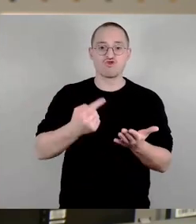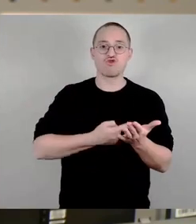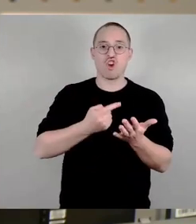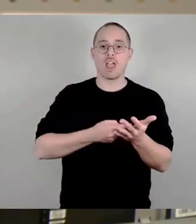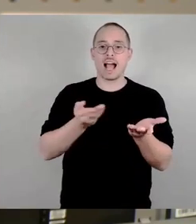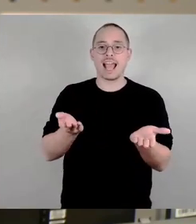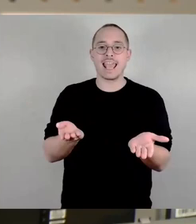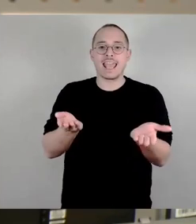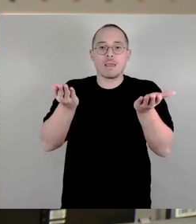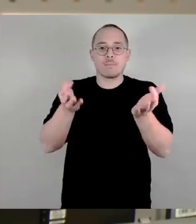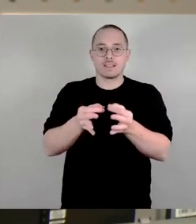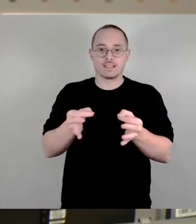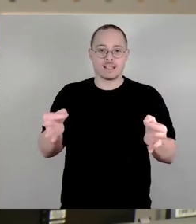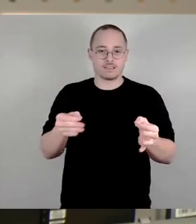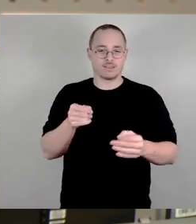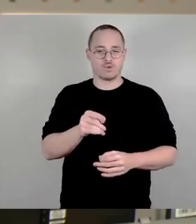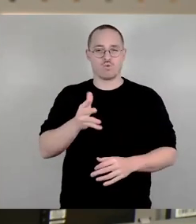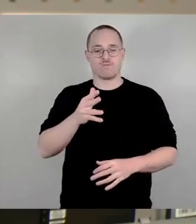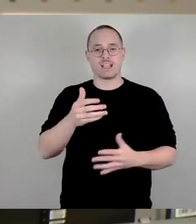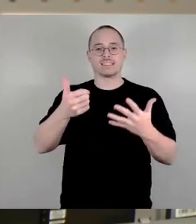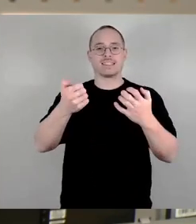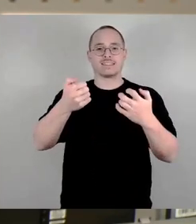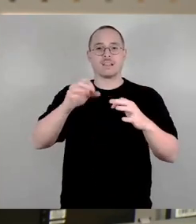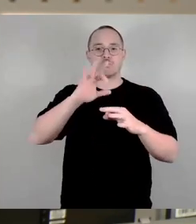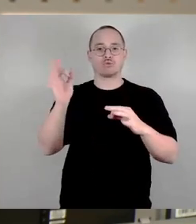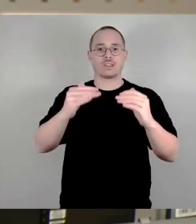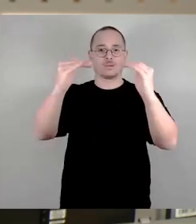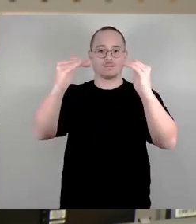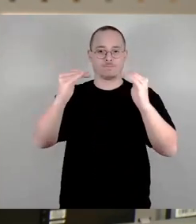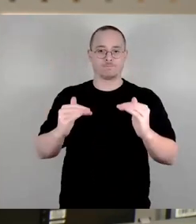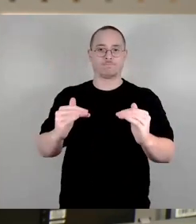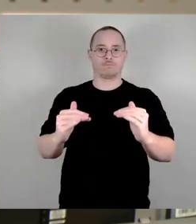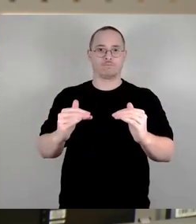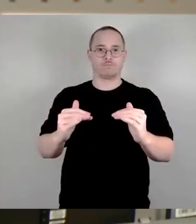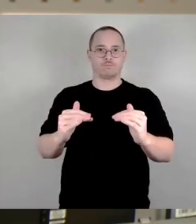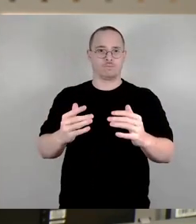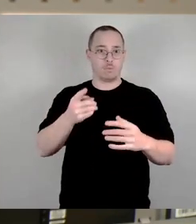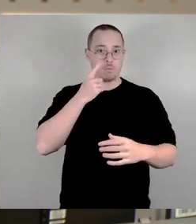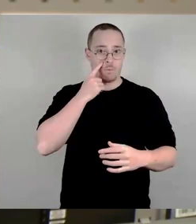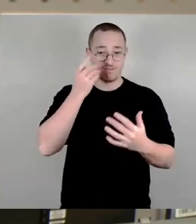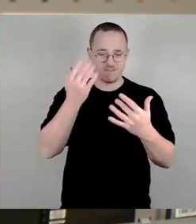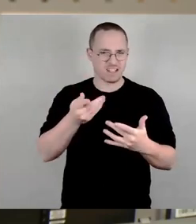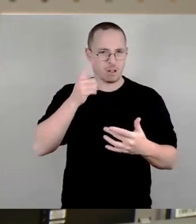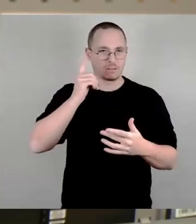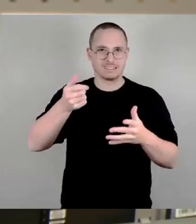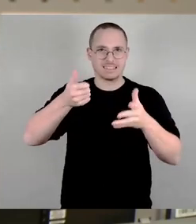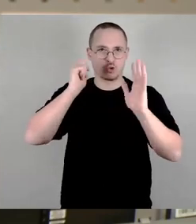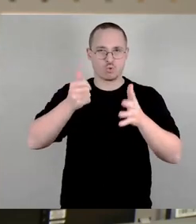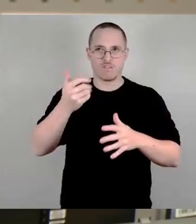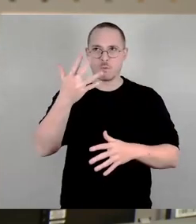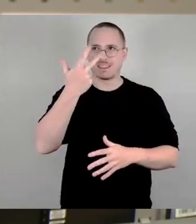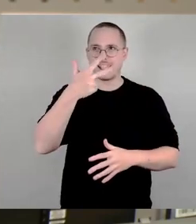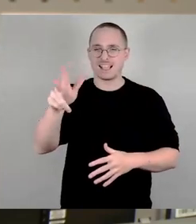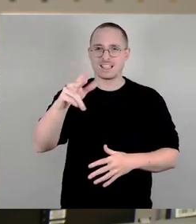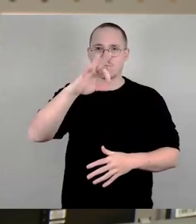ungefähr gut 60 Prozent gesenkt werden muss, also von 635 Prozentpunkten, wie das so heißt, auf ungefähr